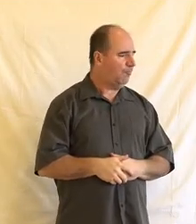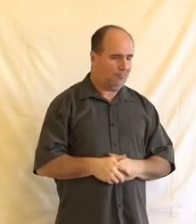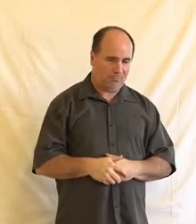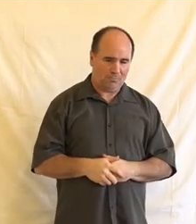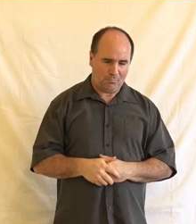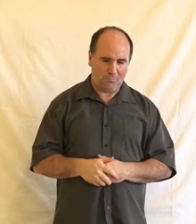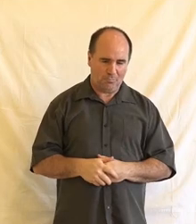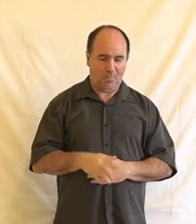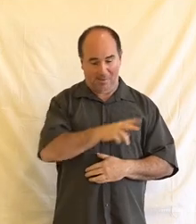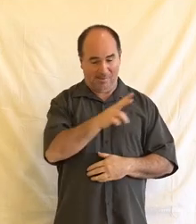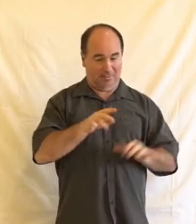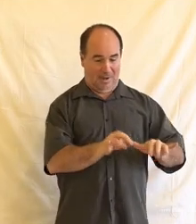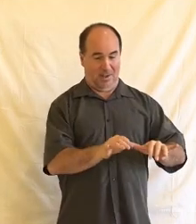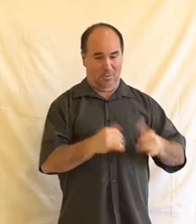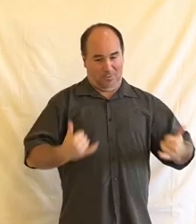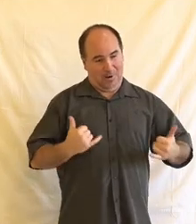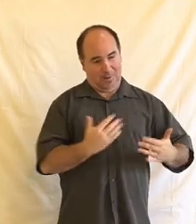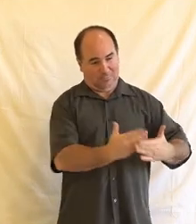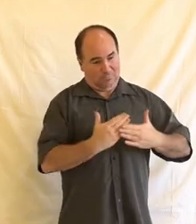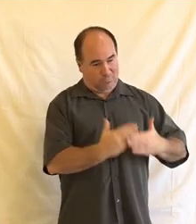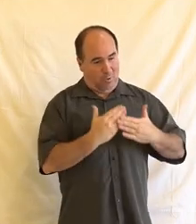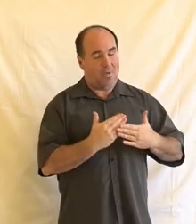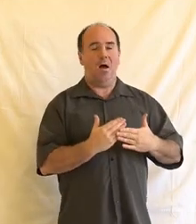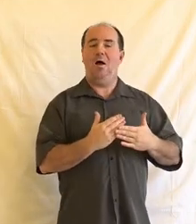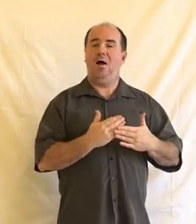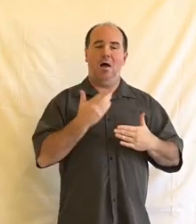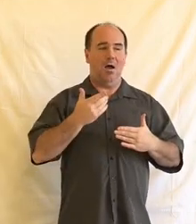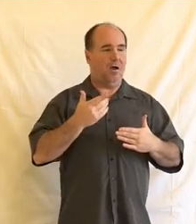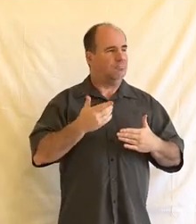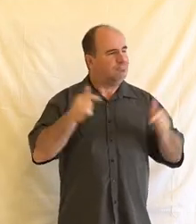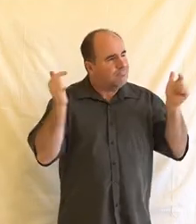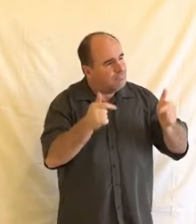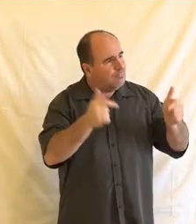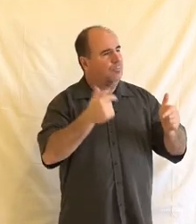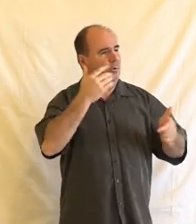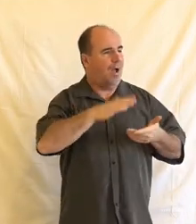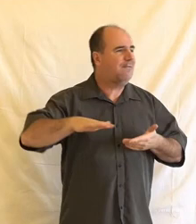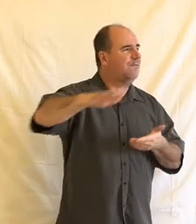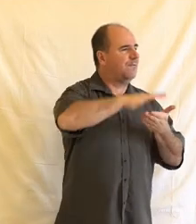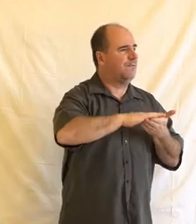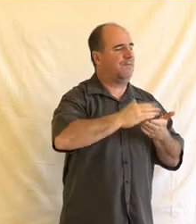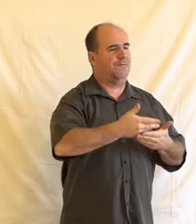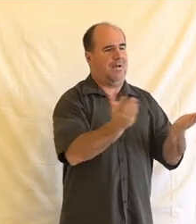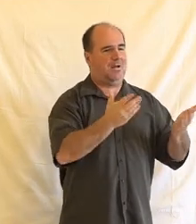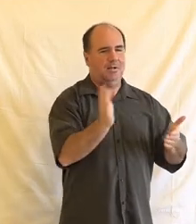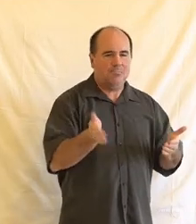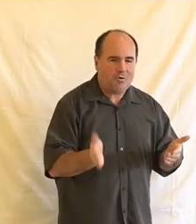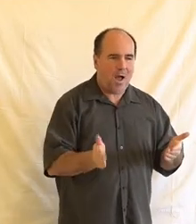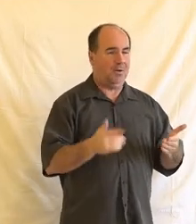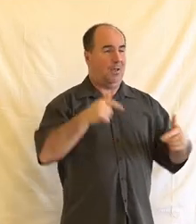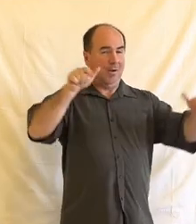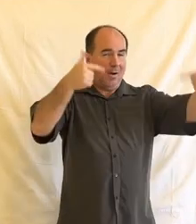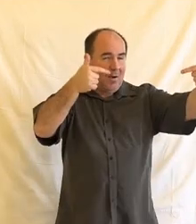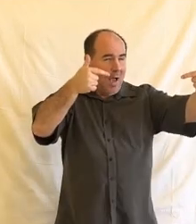technologií, které třeba pomáhají podporovat veřejný pořádek, různé bezpečnostní systémy, rozpoznávací kamery. Prostě